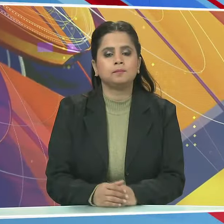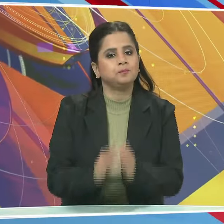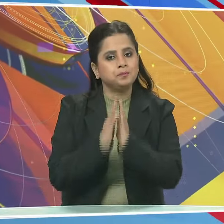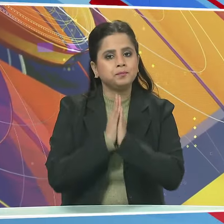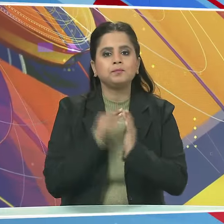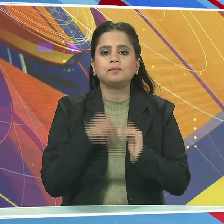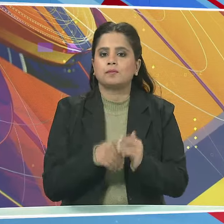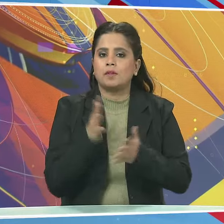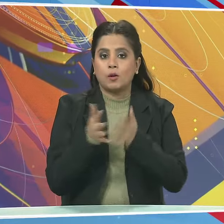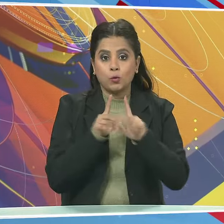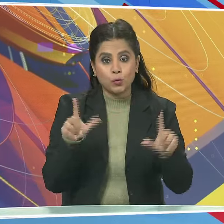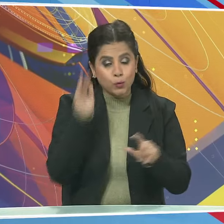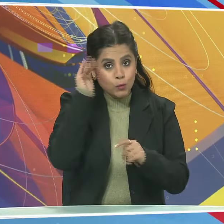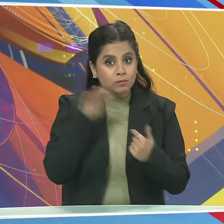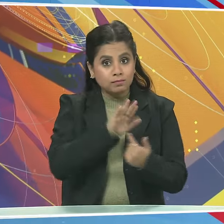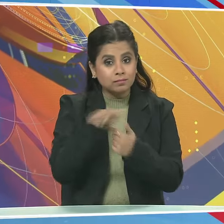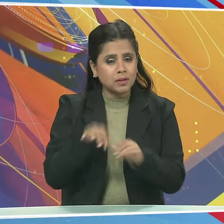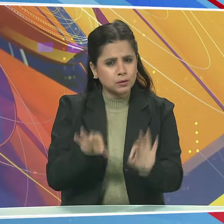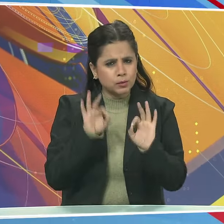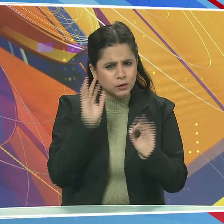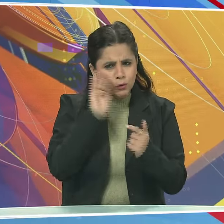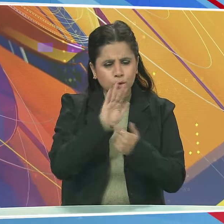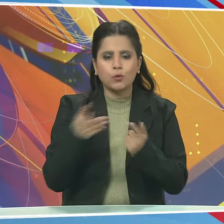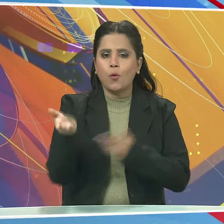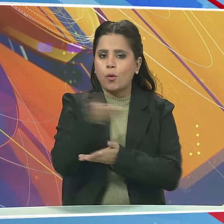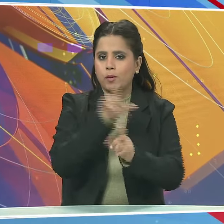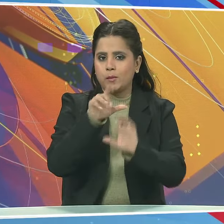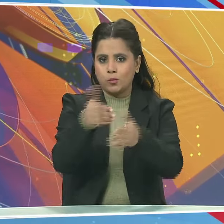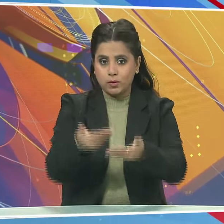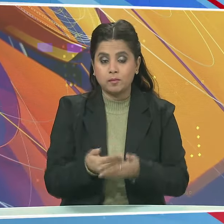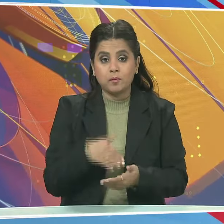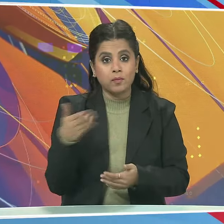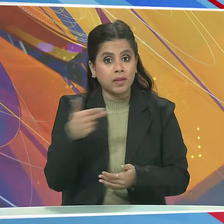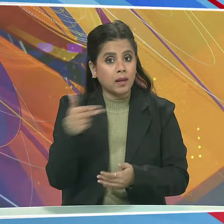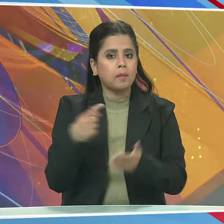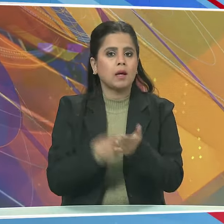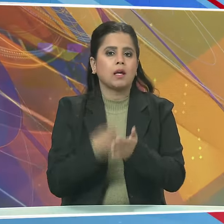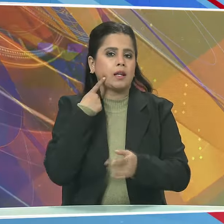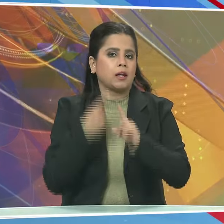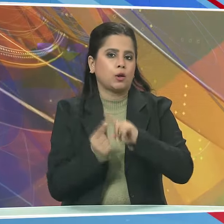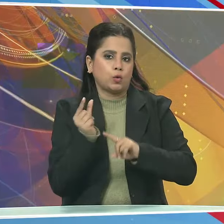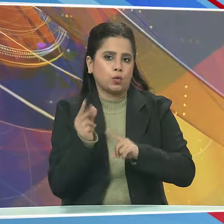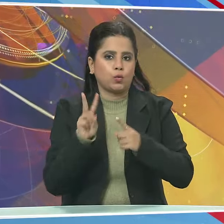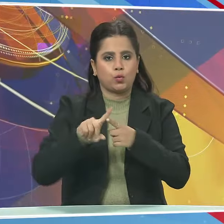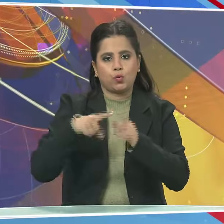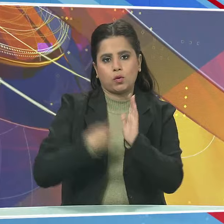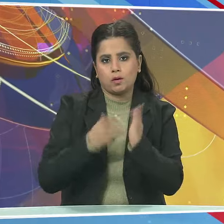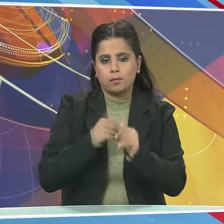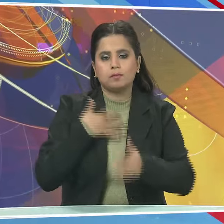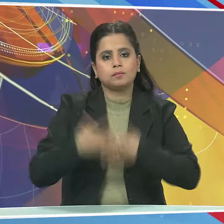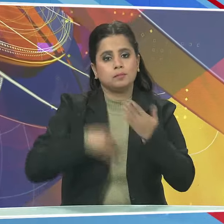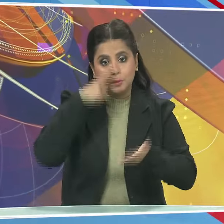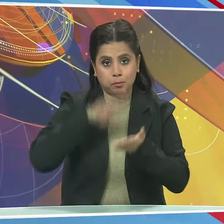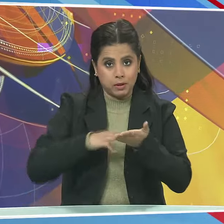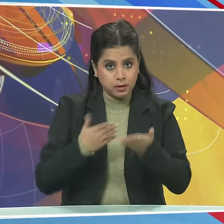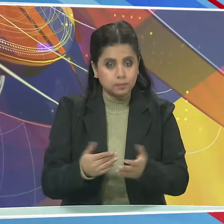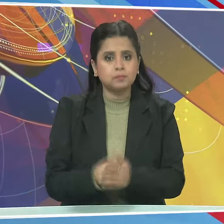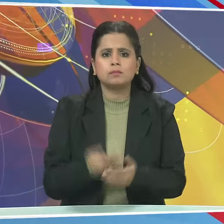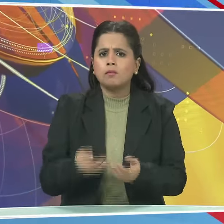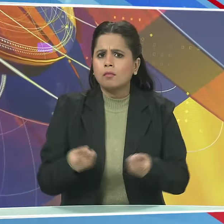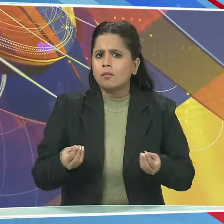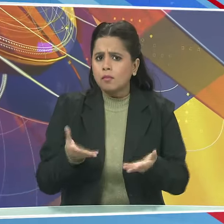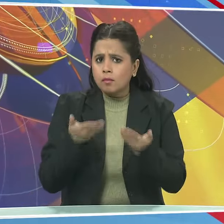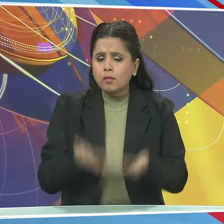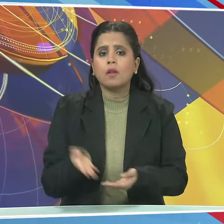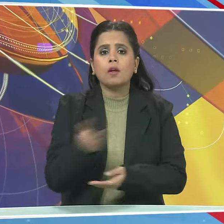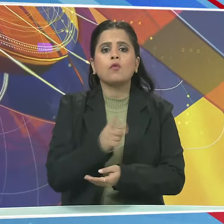नमस्कार सांकेतिक भाषा के इस विशेश बुलिटिन में आप सभी का स्वागत है मैं हूँ रितू बर्मा मेरे साथ है मेरी सहीयोगी मनीशा शर्मा शुरुआत